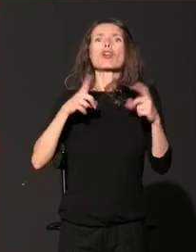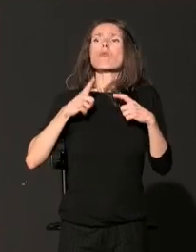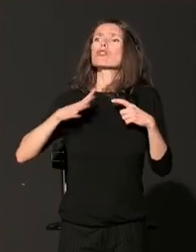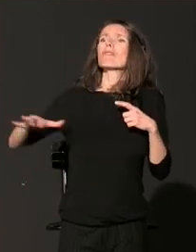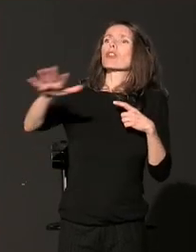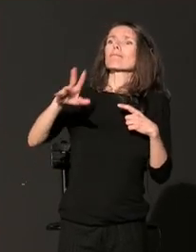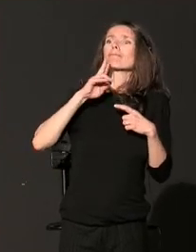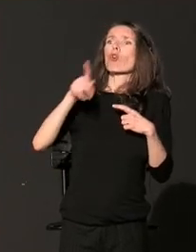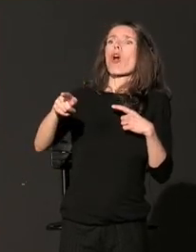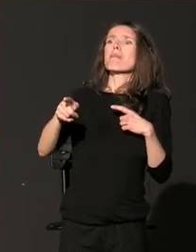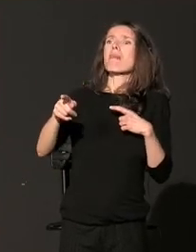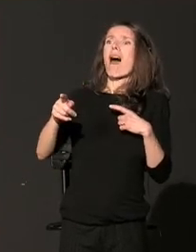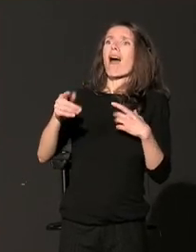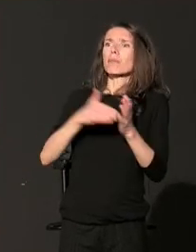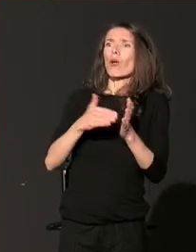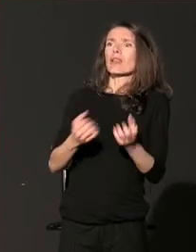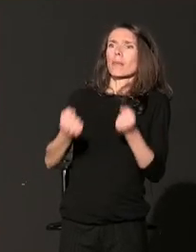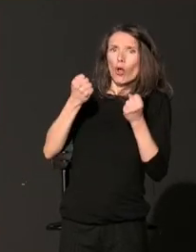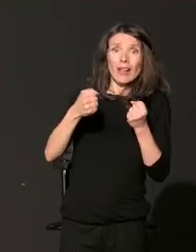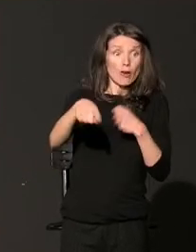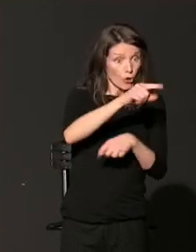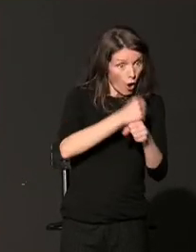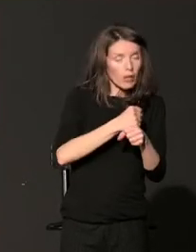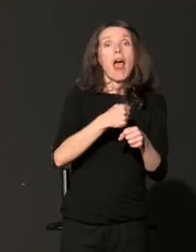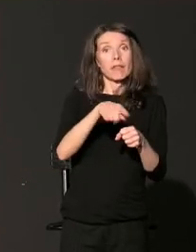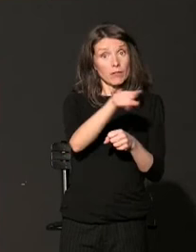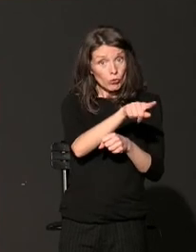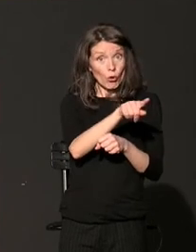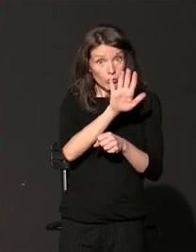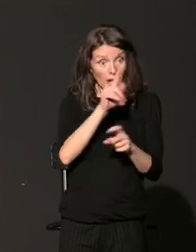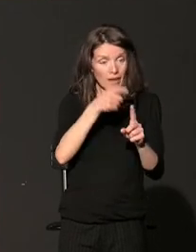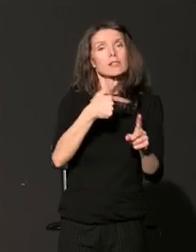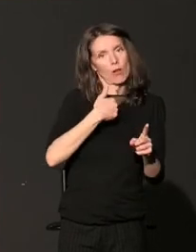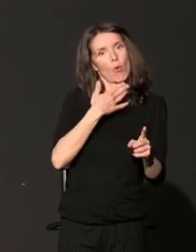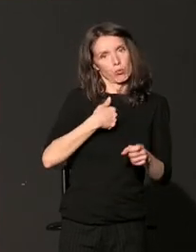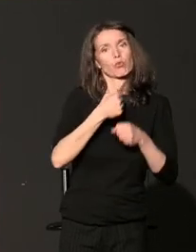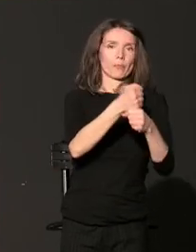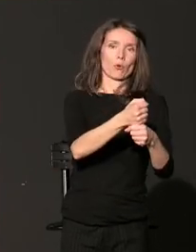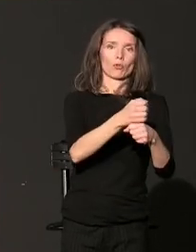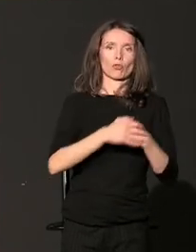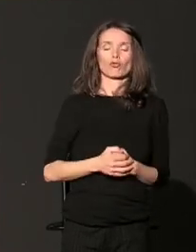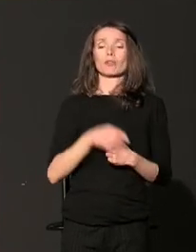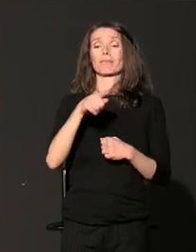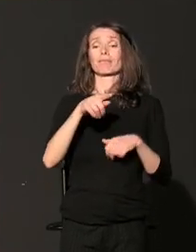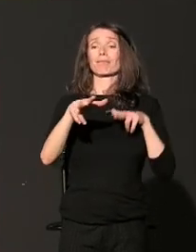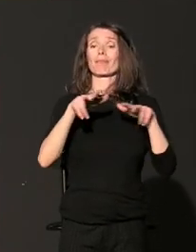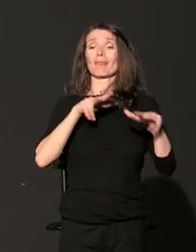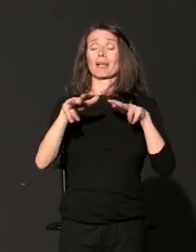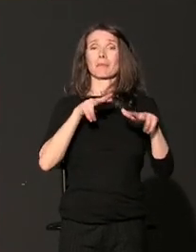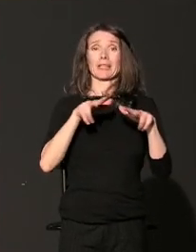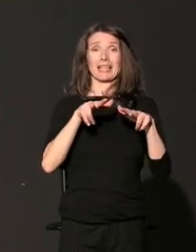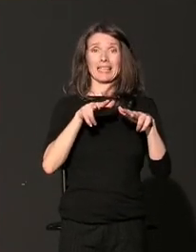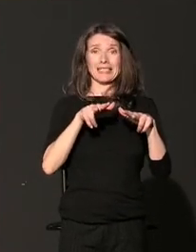potrebna. Socijalna inkluzija je jedan od osnovnih principa kojima se Ministarstvo rukovodi u kreiranju svih strategija,